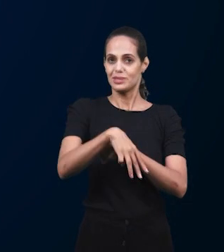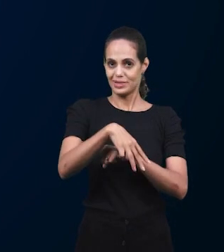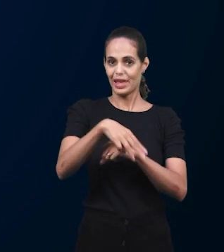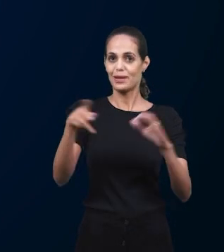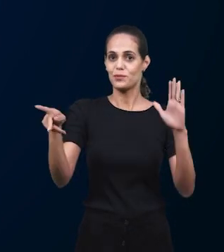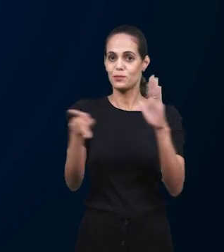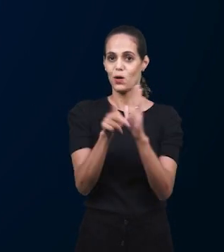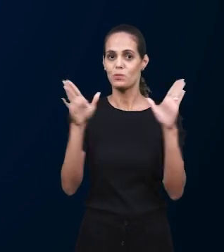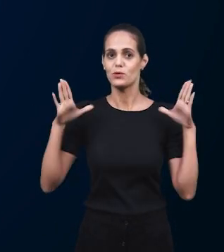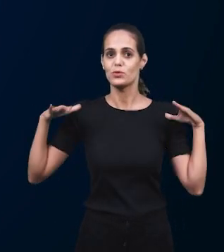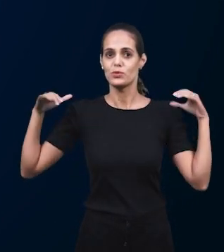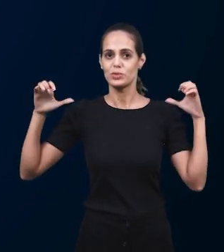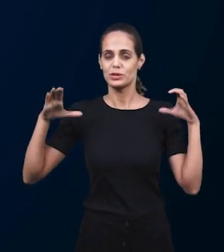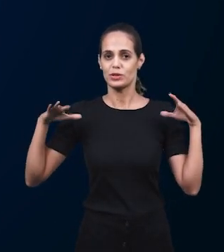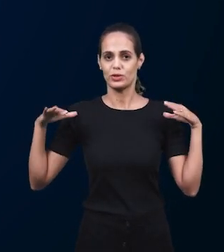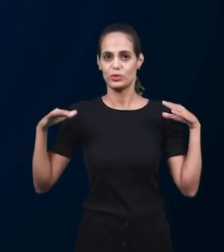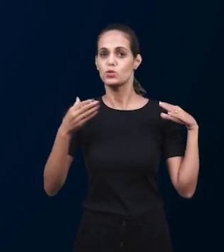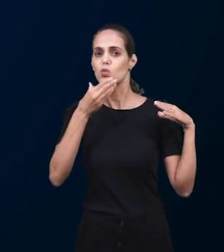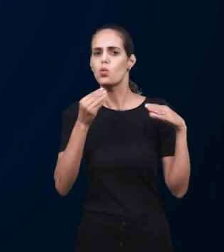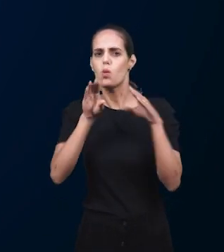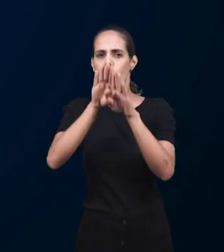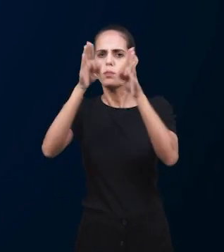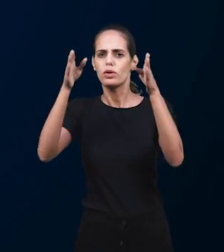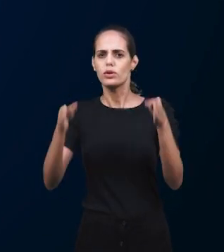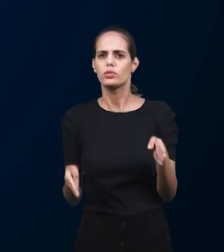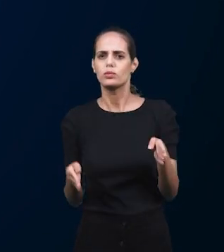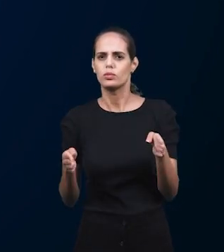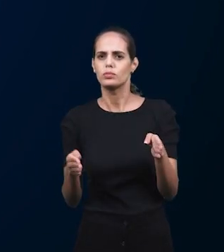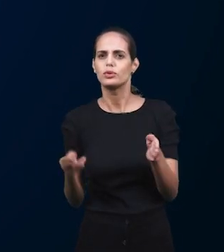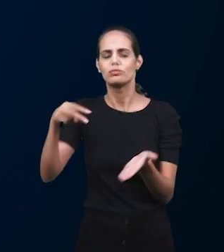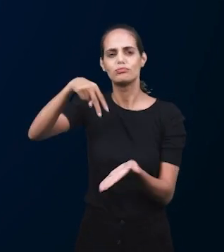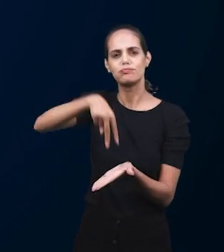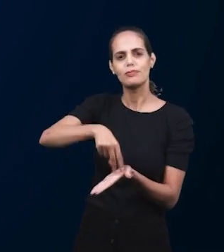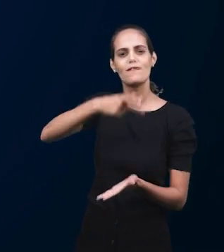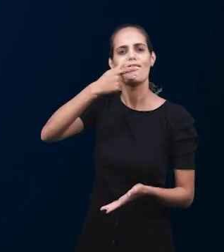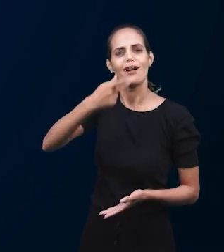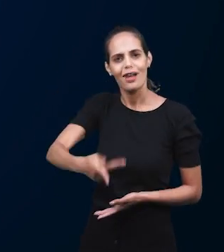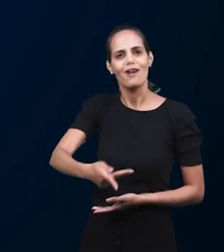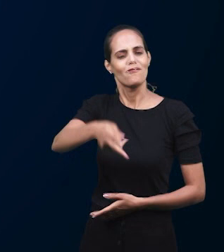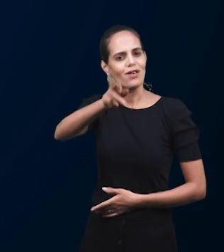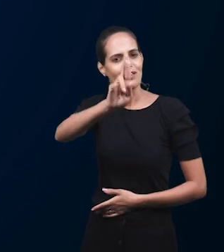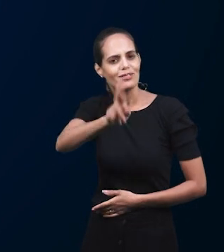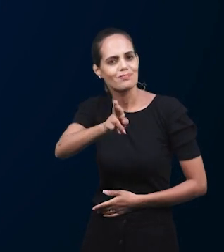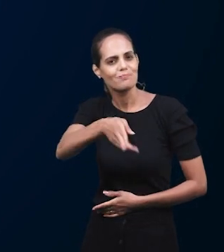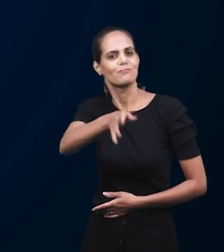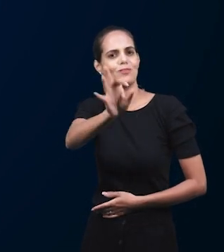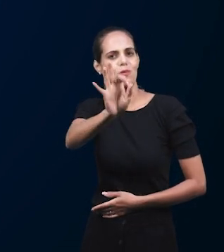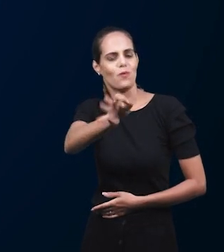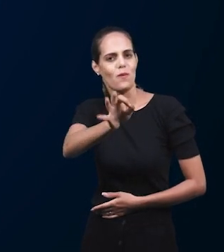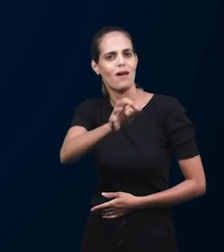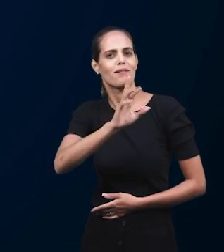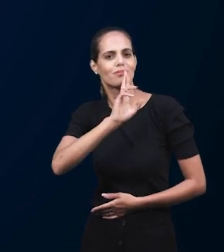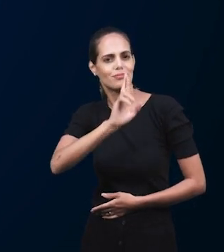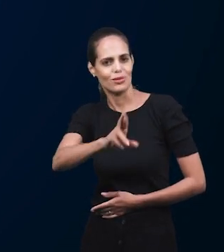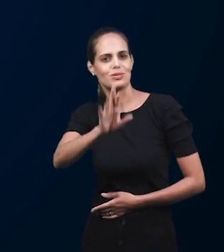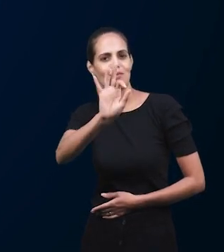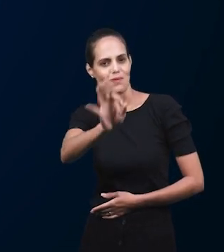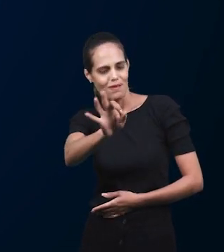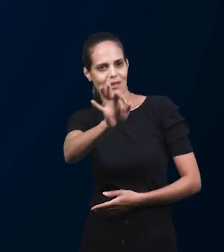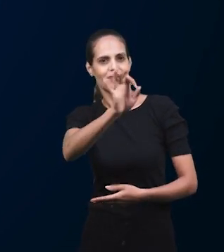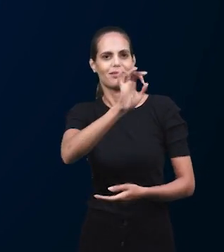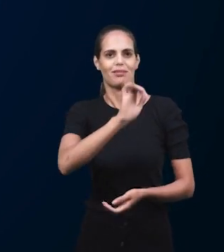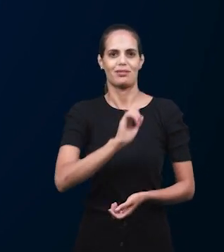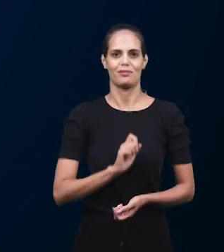возобновить воскресную школу. Служение братьев в Совете очень важно всякому мужу глава